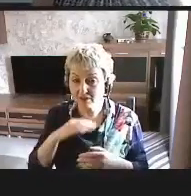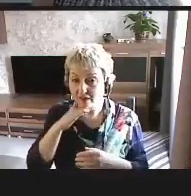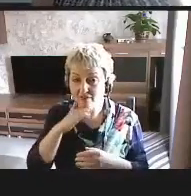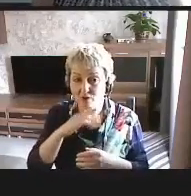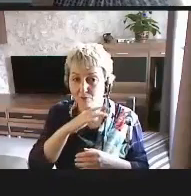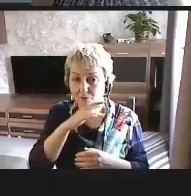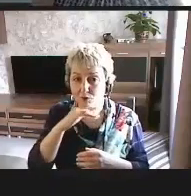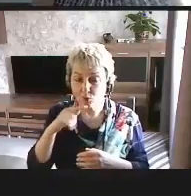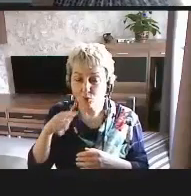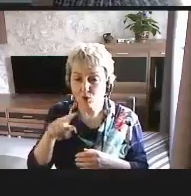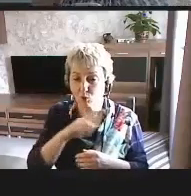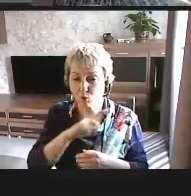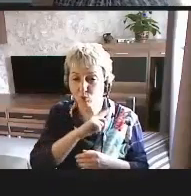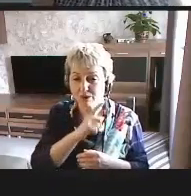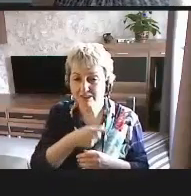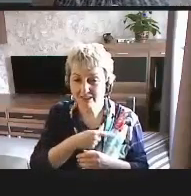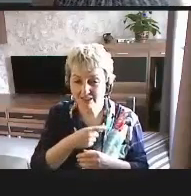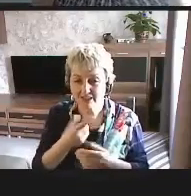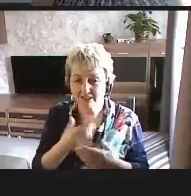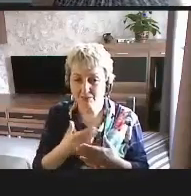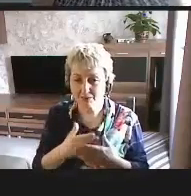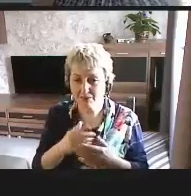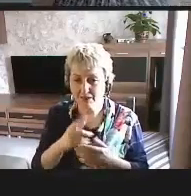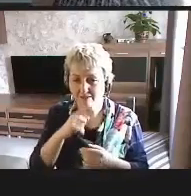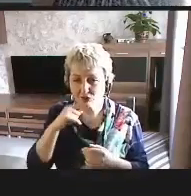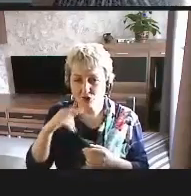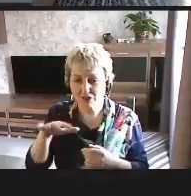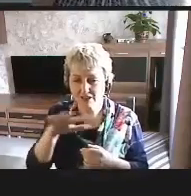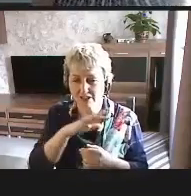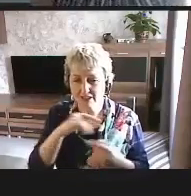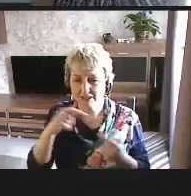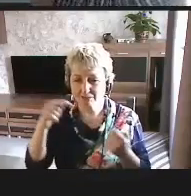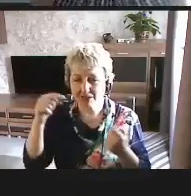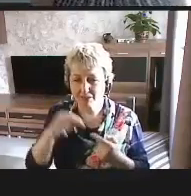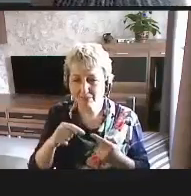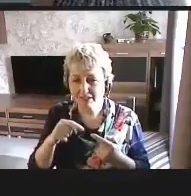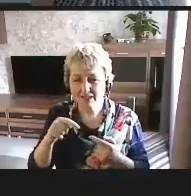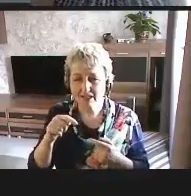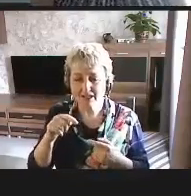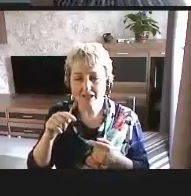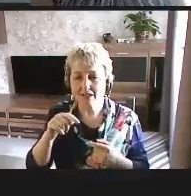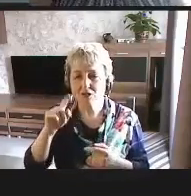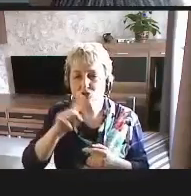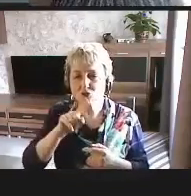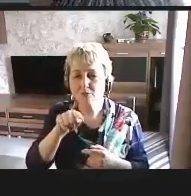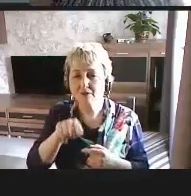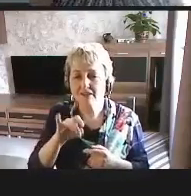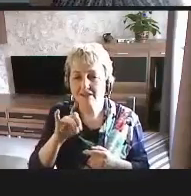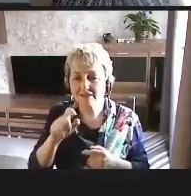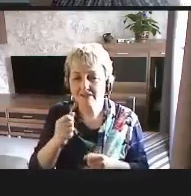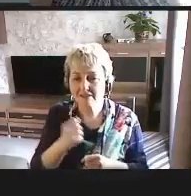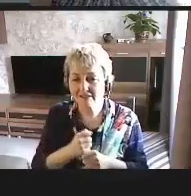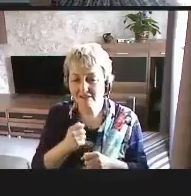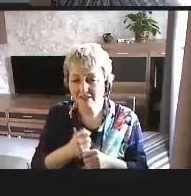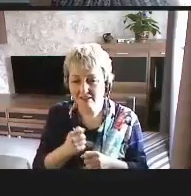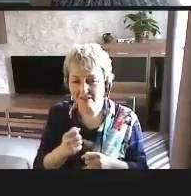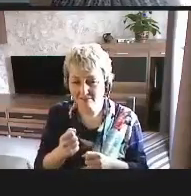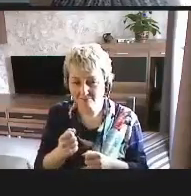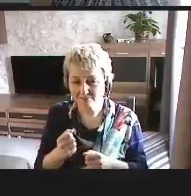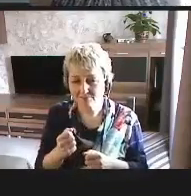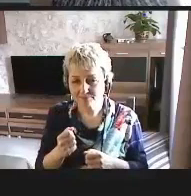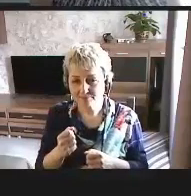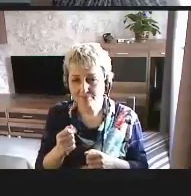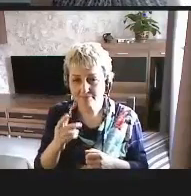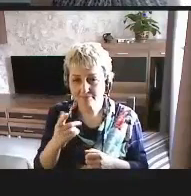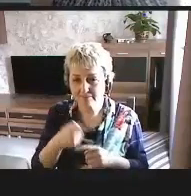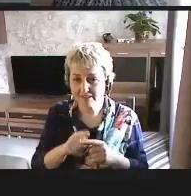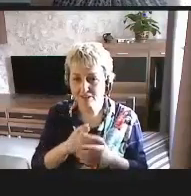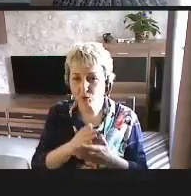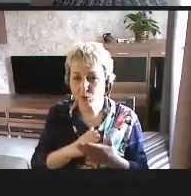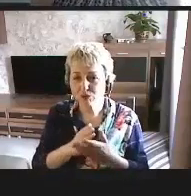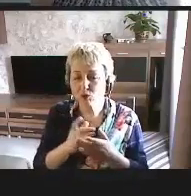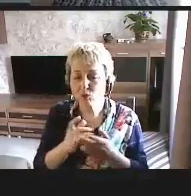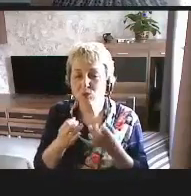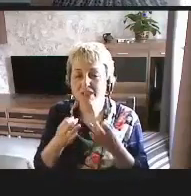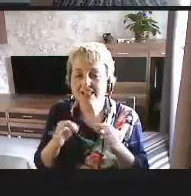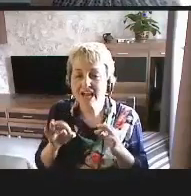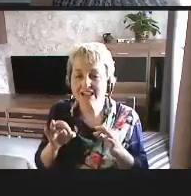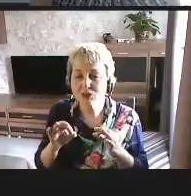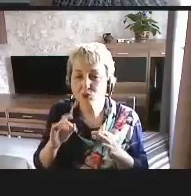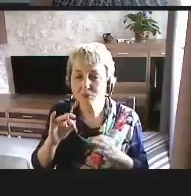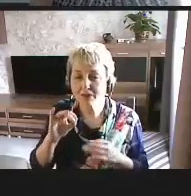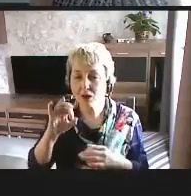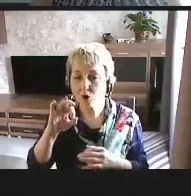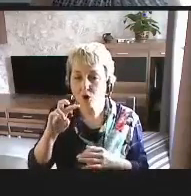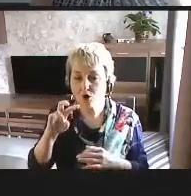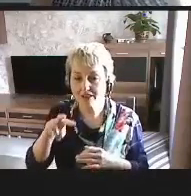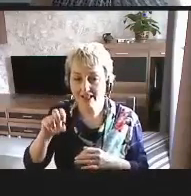много усилий, например, в России применяется к тому, чтобы делать эти услуги доступными и в